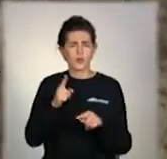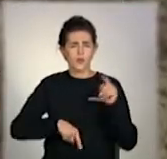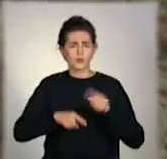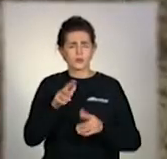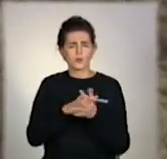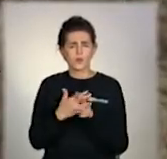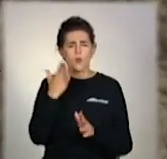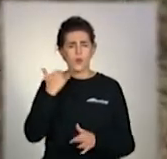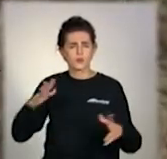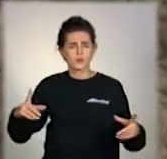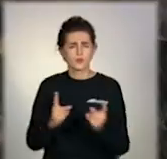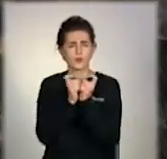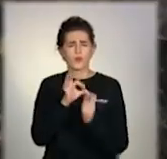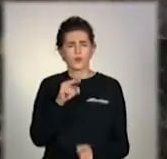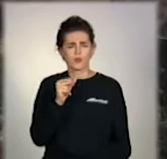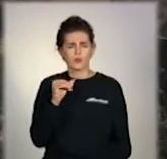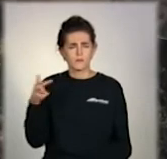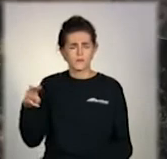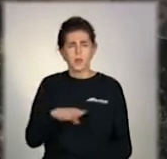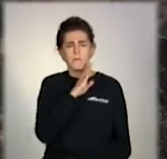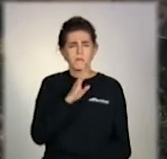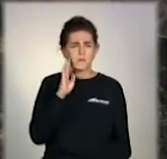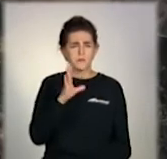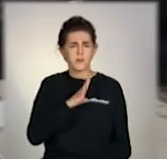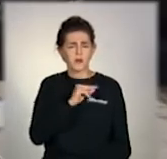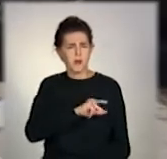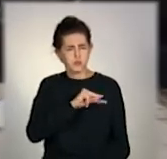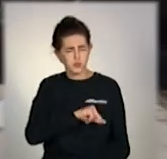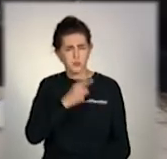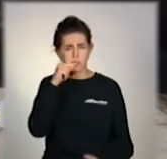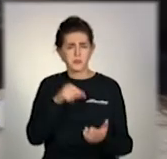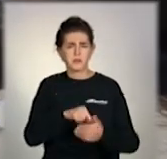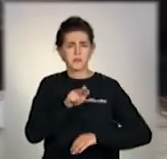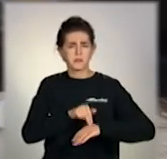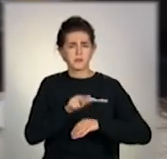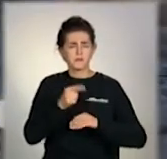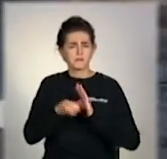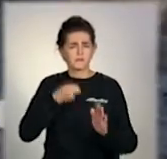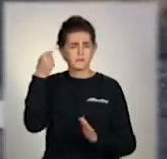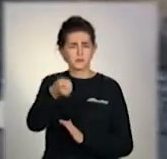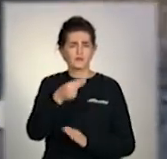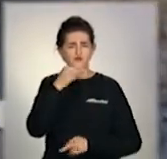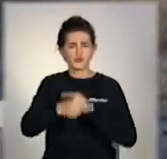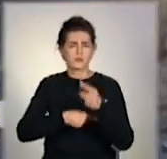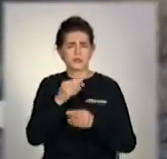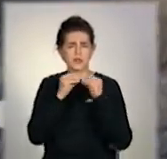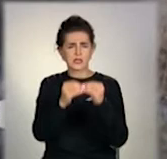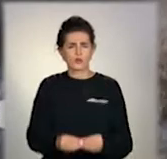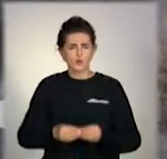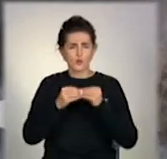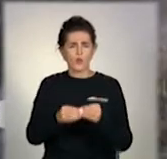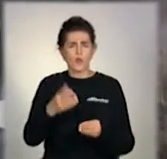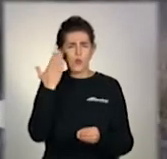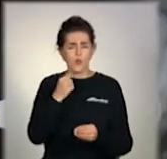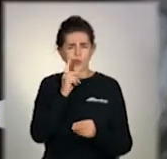після чергового конфлікту з відчимом. Мати тоді була на роботі. До поліції батьки звернулися лише через 10 годин після